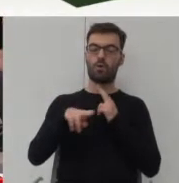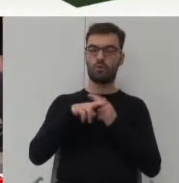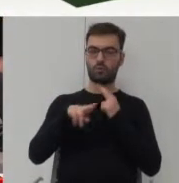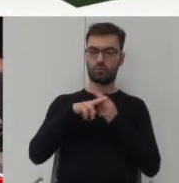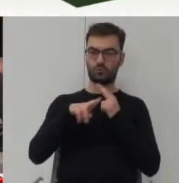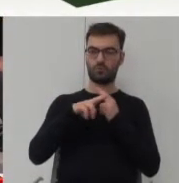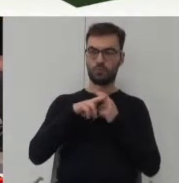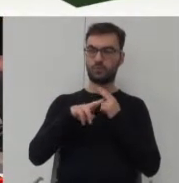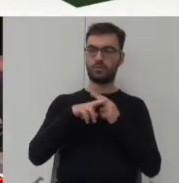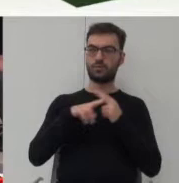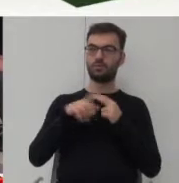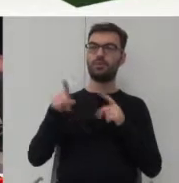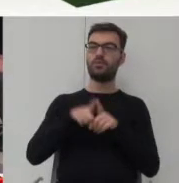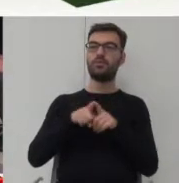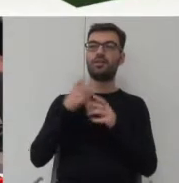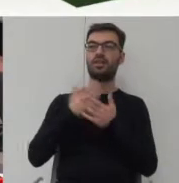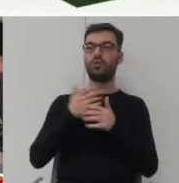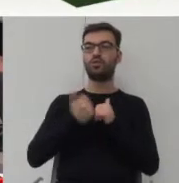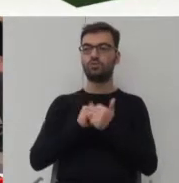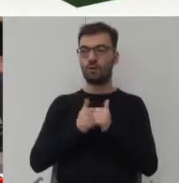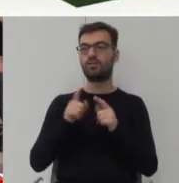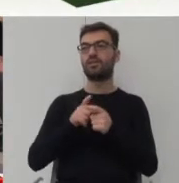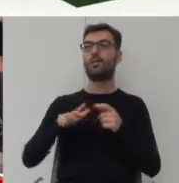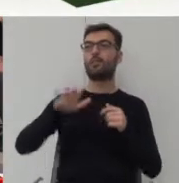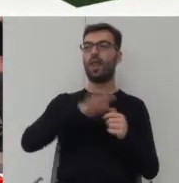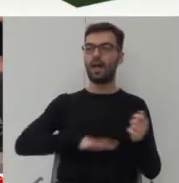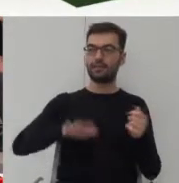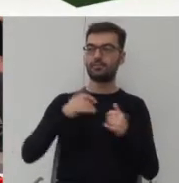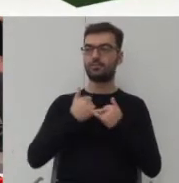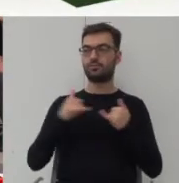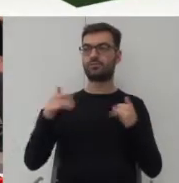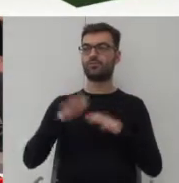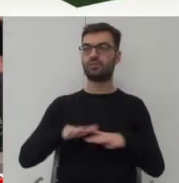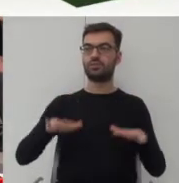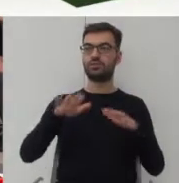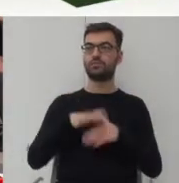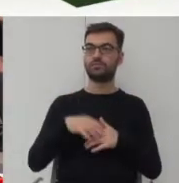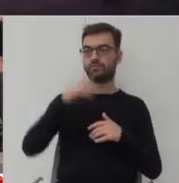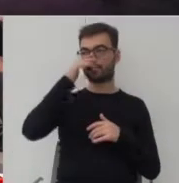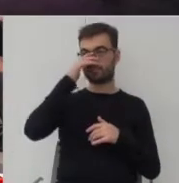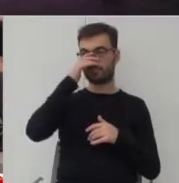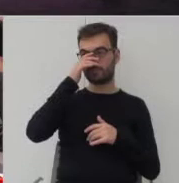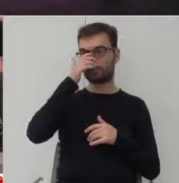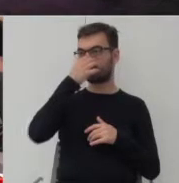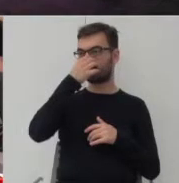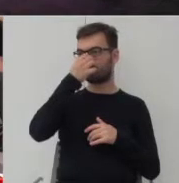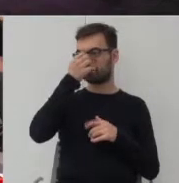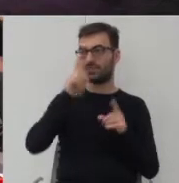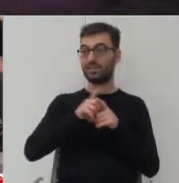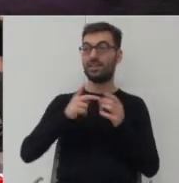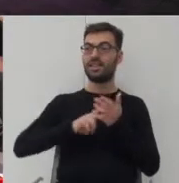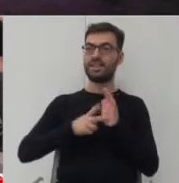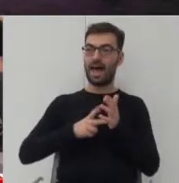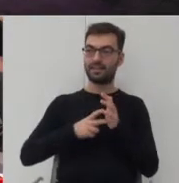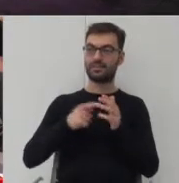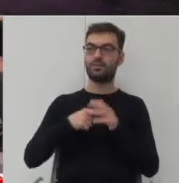typowo sportowe, znajdować się na placach w różnych przestrzeniach. Też mówimy w pewien sposób o tańcu jako o bardzo